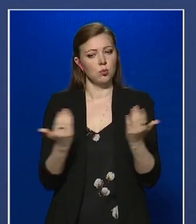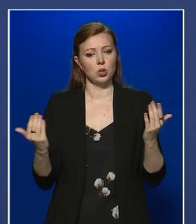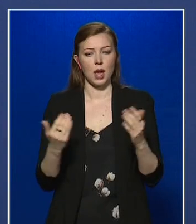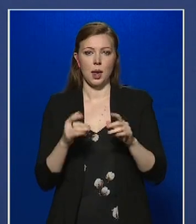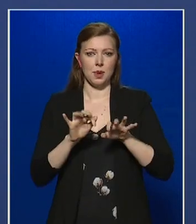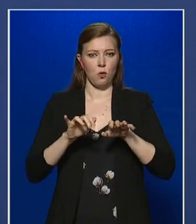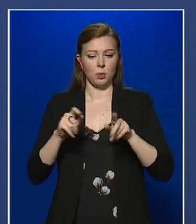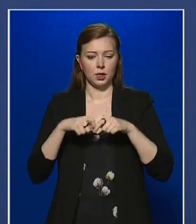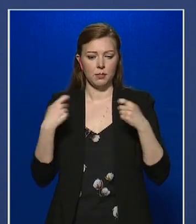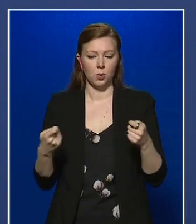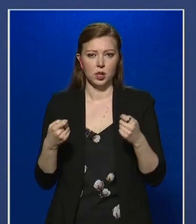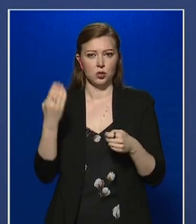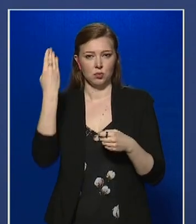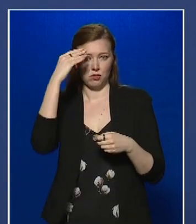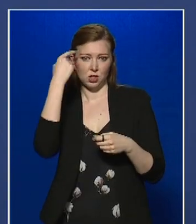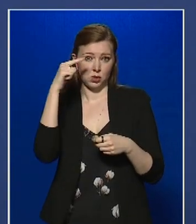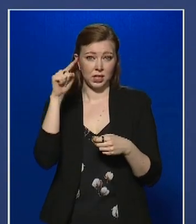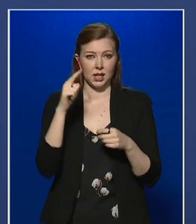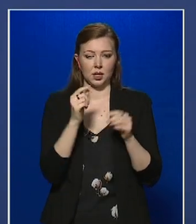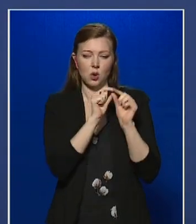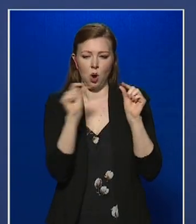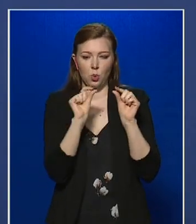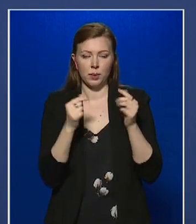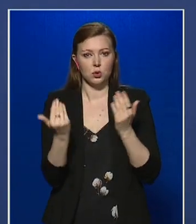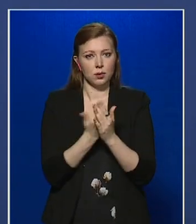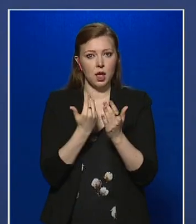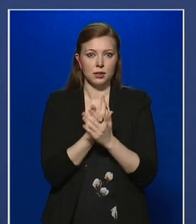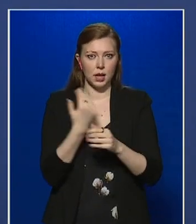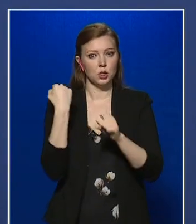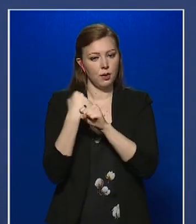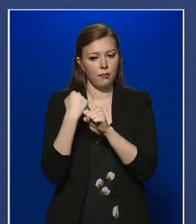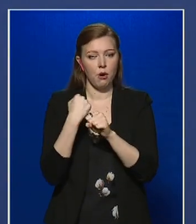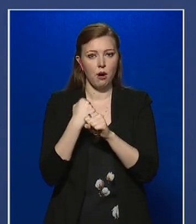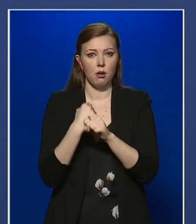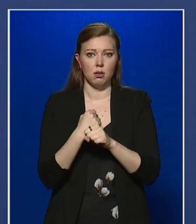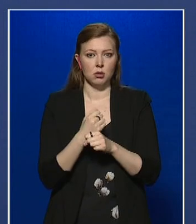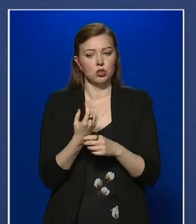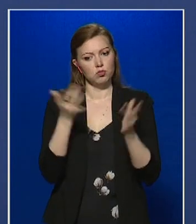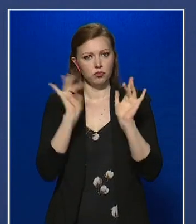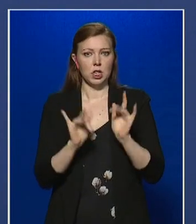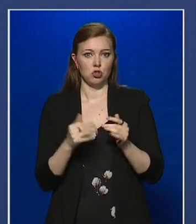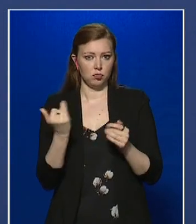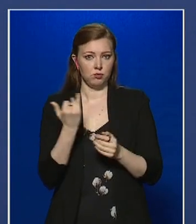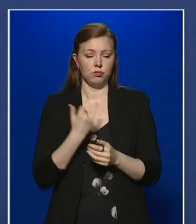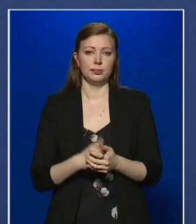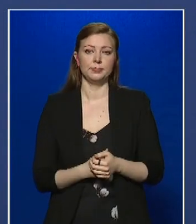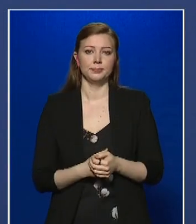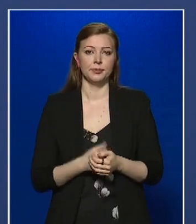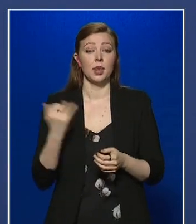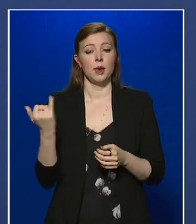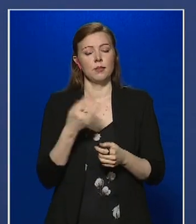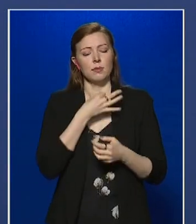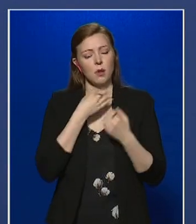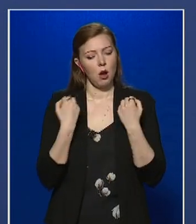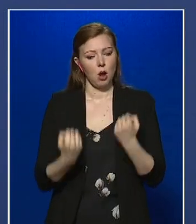megoldások, a mesterséges intelligencia algoritmusok felhasználásával készítjük, és tartjuk napra készen. Ezen felül folyamatosan nagy